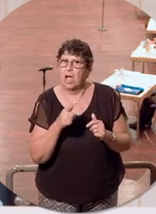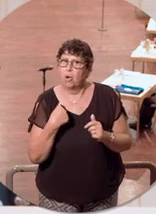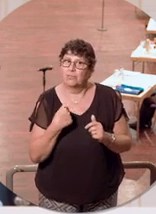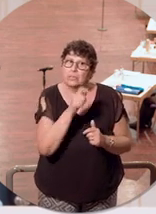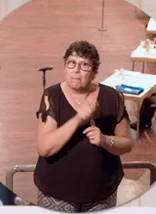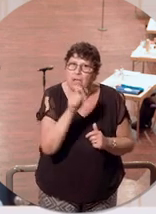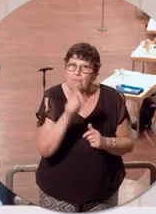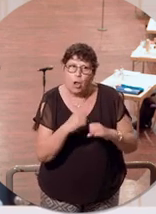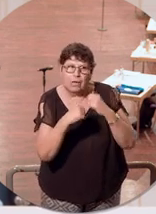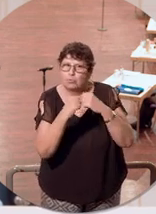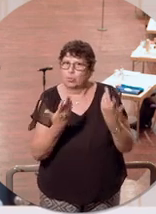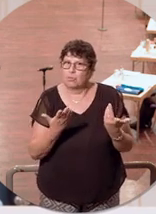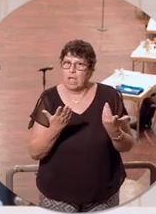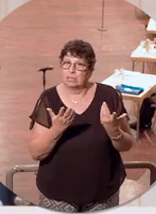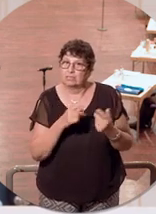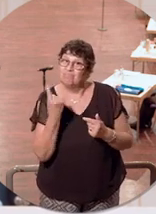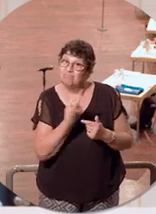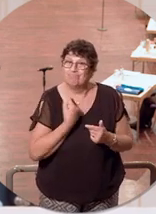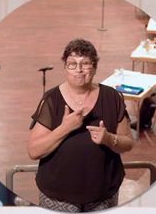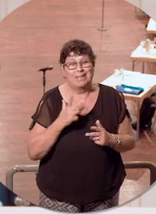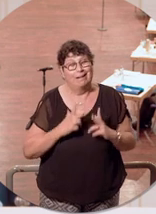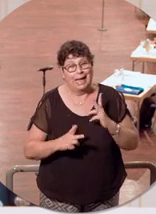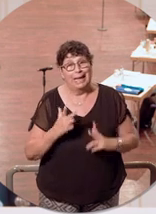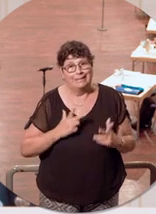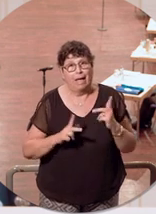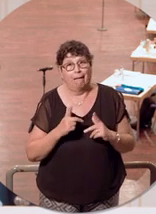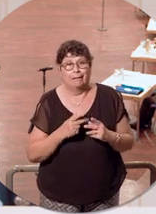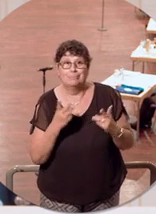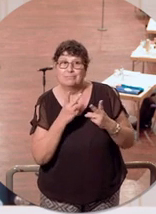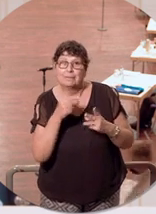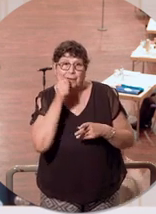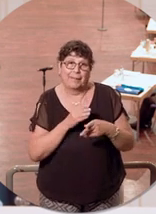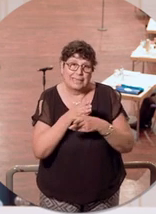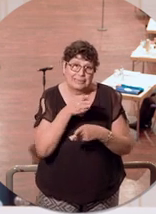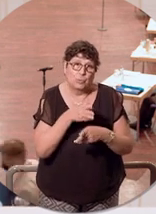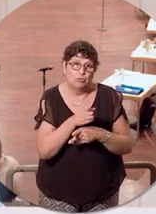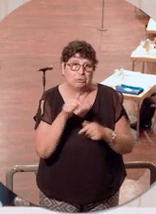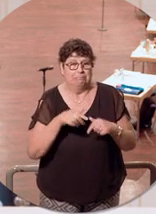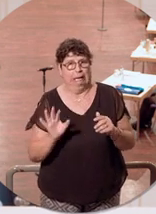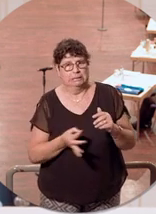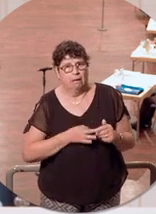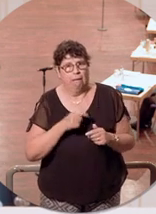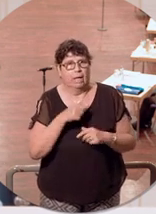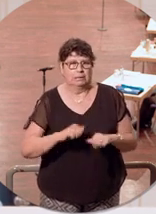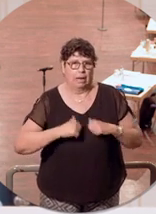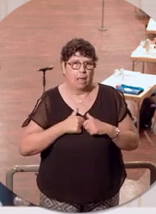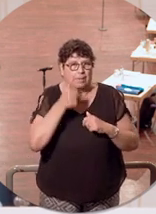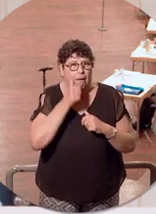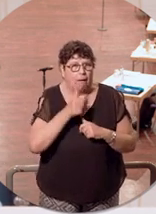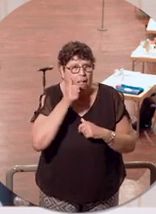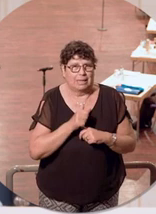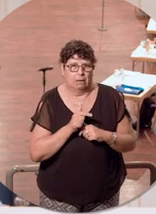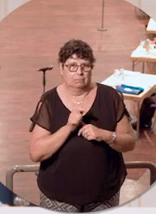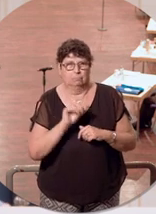Bevölkerungsstruktur ist. Wir haben nämlich leider, was die Demografie angeht, eine ältere Bevölkerung als der Bundesschnitt. Wir haben